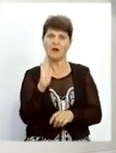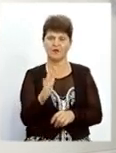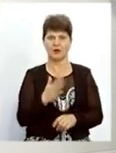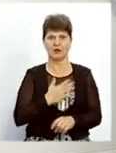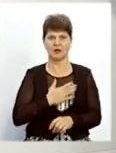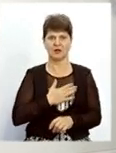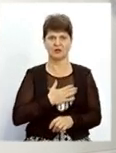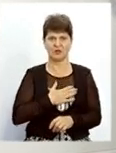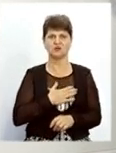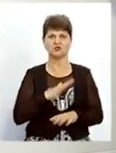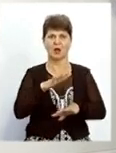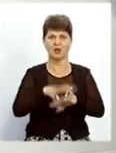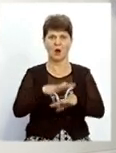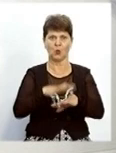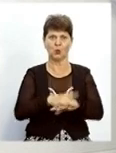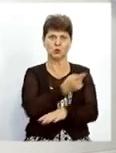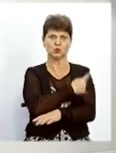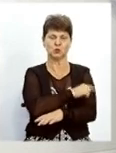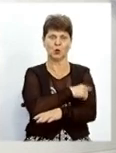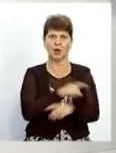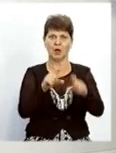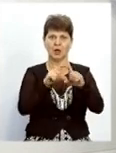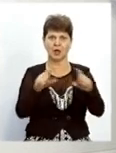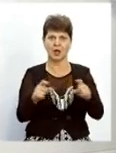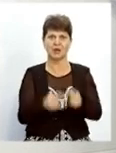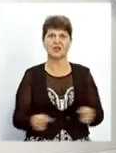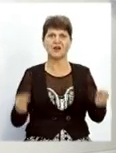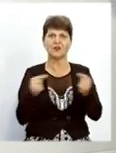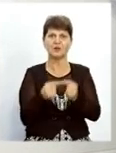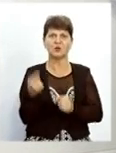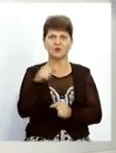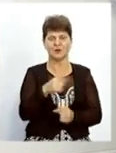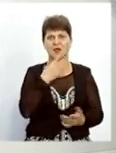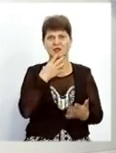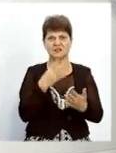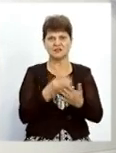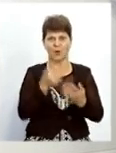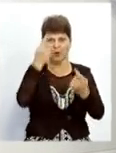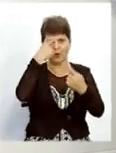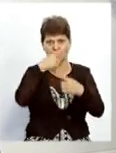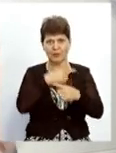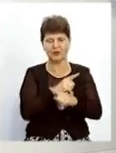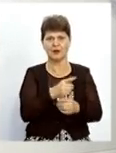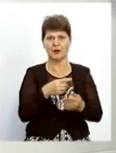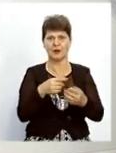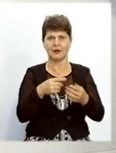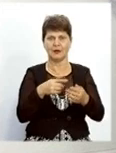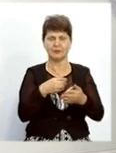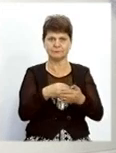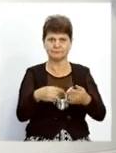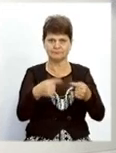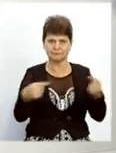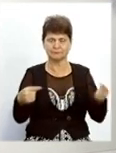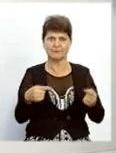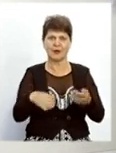рахунок нашої лікарні, відповідно для того, щоб ми могли оновлювати свою матеріально-технічну базу, покращувати надання